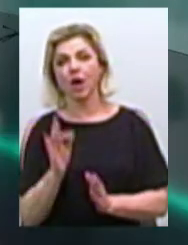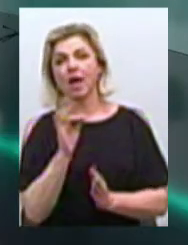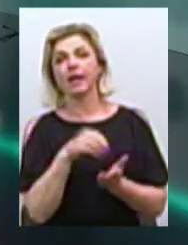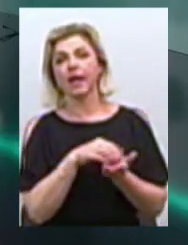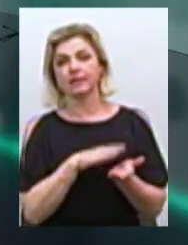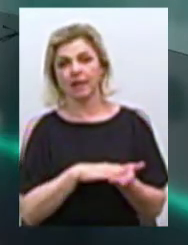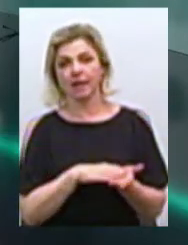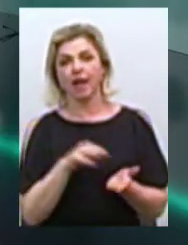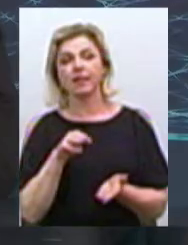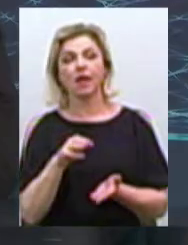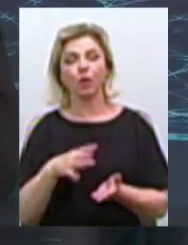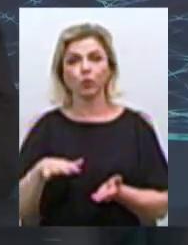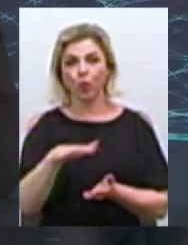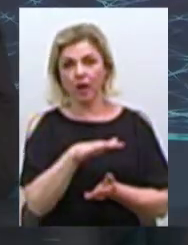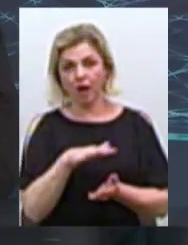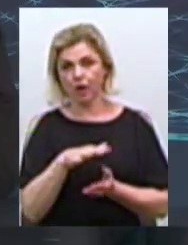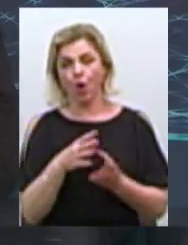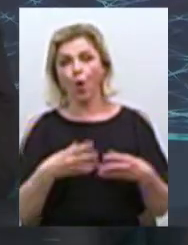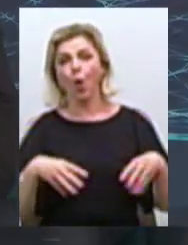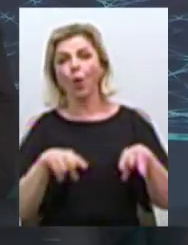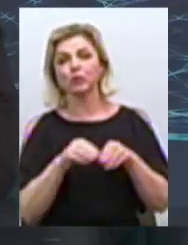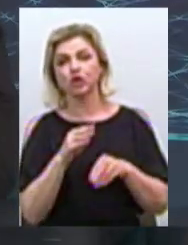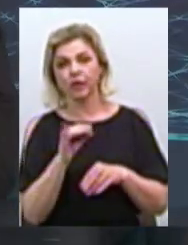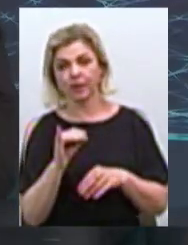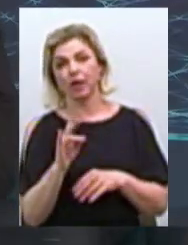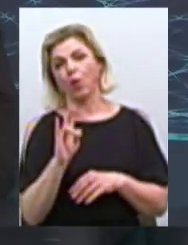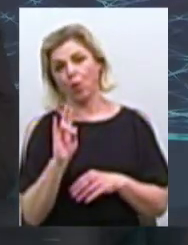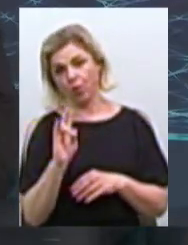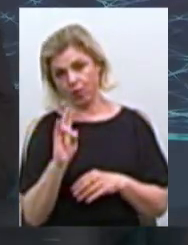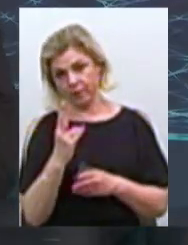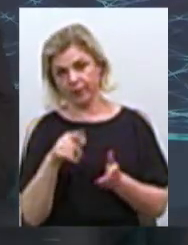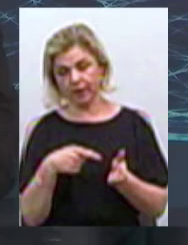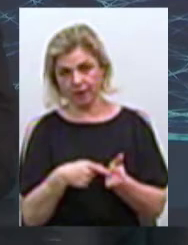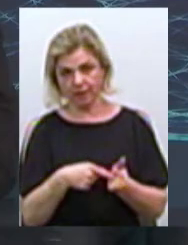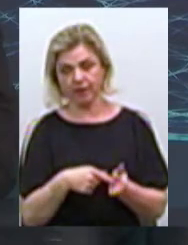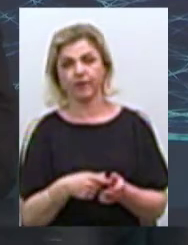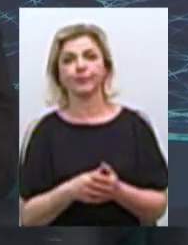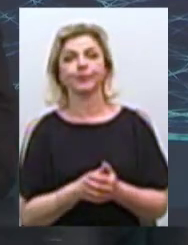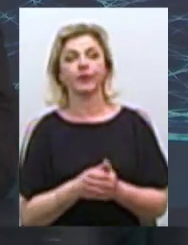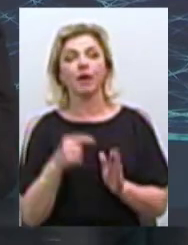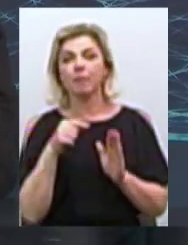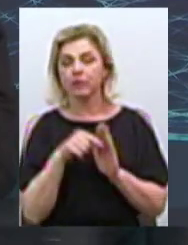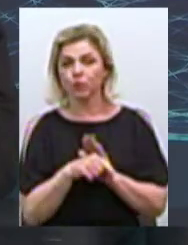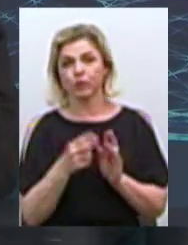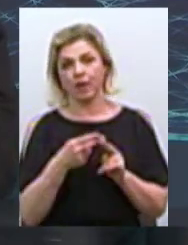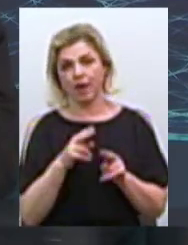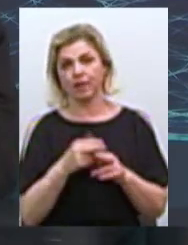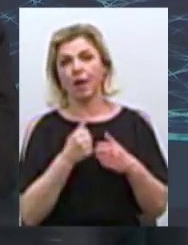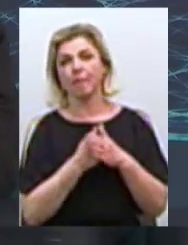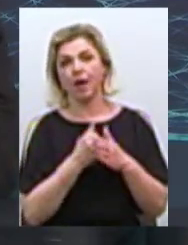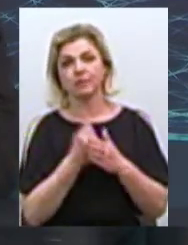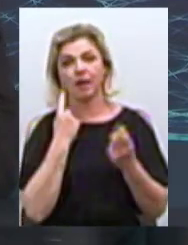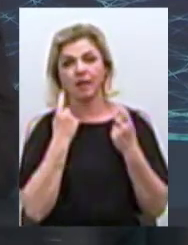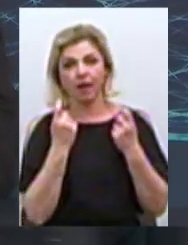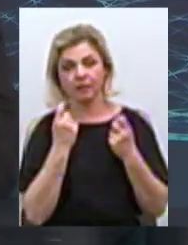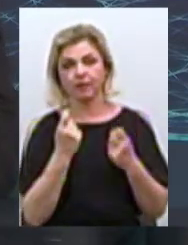територіальної общини города Николаїва. По сути, це база данних, в якій